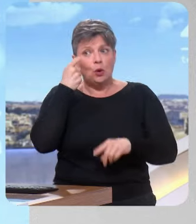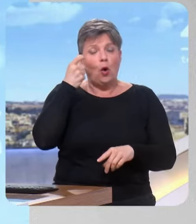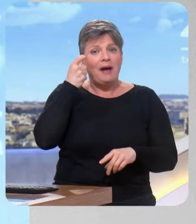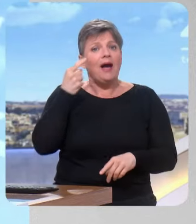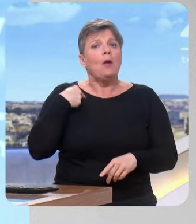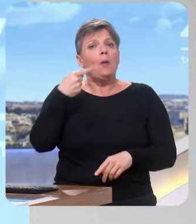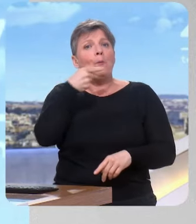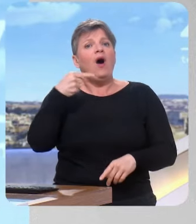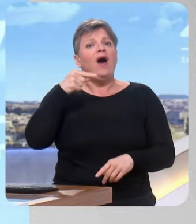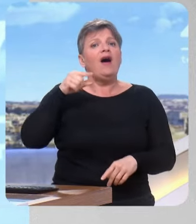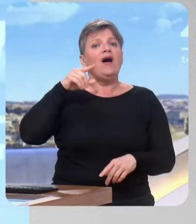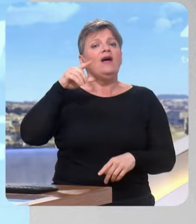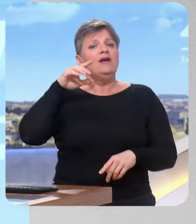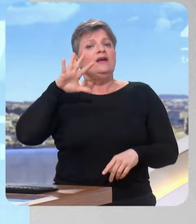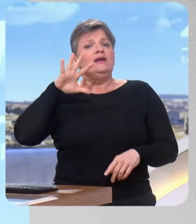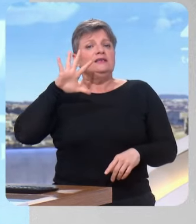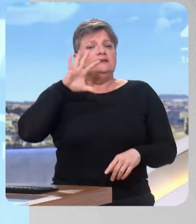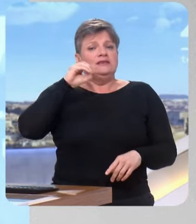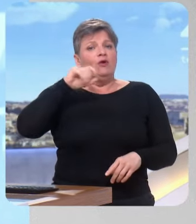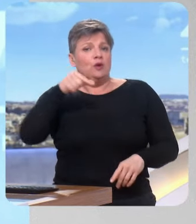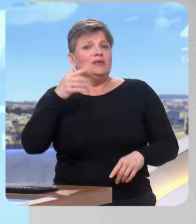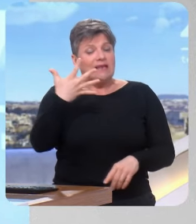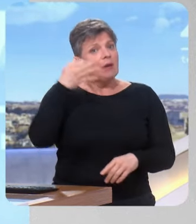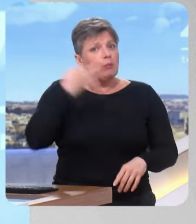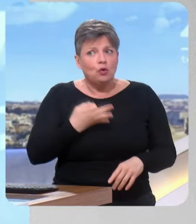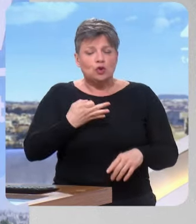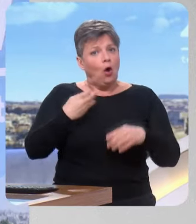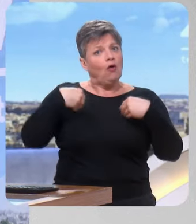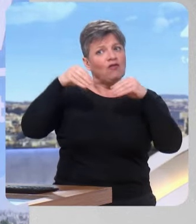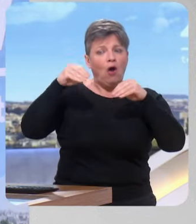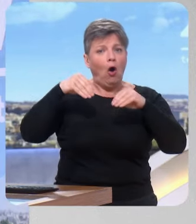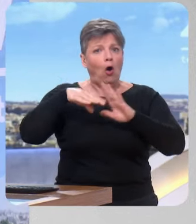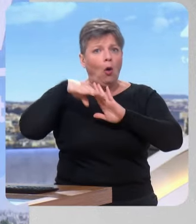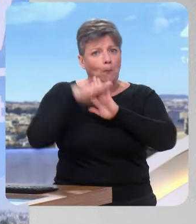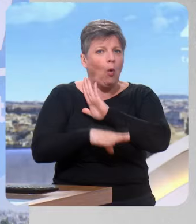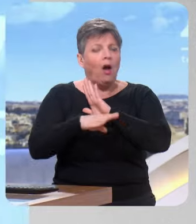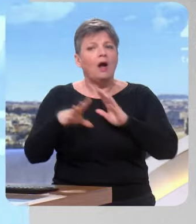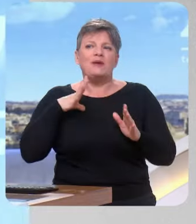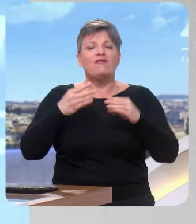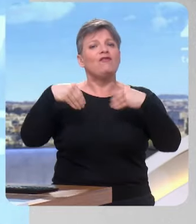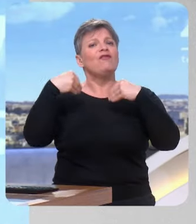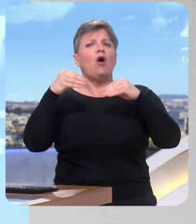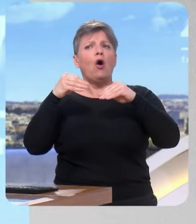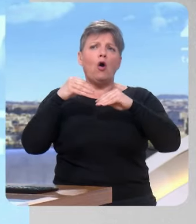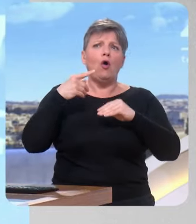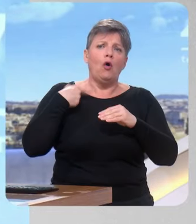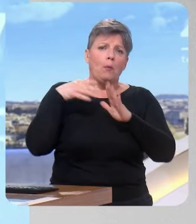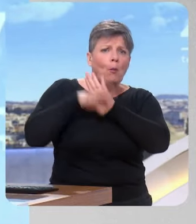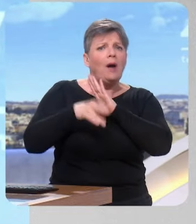Néanmoins, en valeur, ça progresse, puisqu'on est toujours porté par l'inflation. Parce qu vend moins de produits, mais plus cher. Voilà, légèrement plus cher. C'est de l'ordre de 2% cette année.